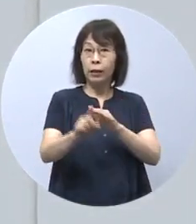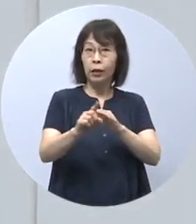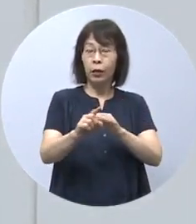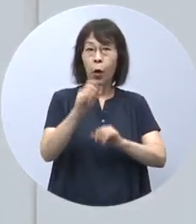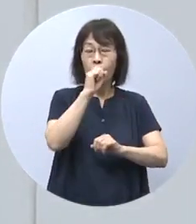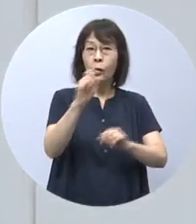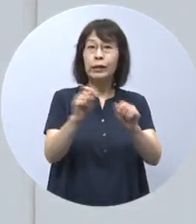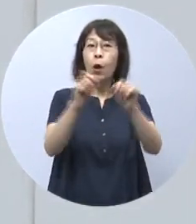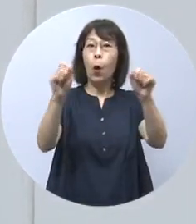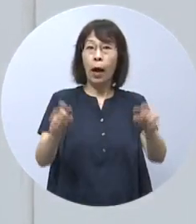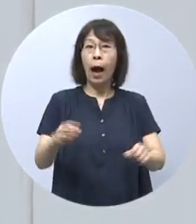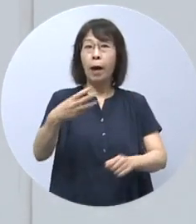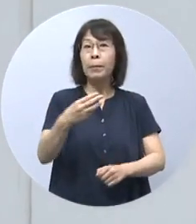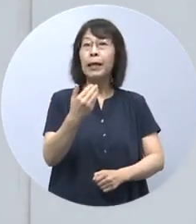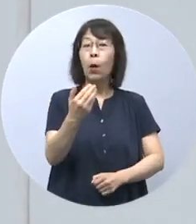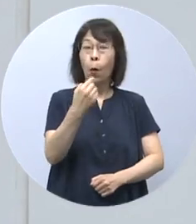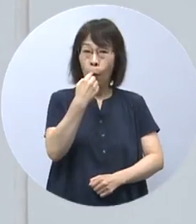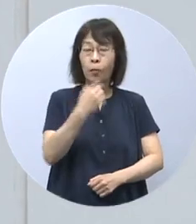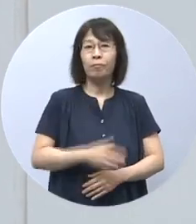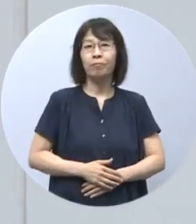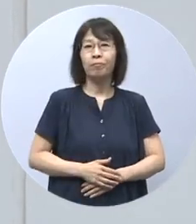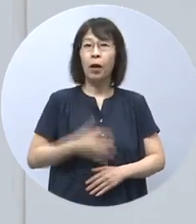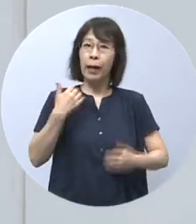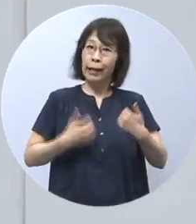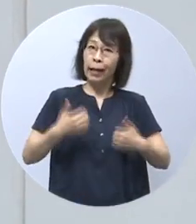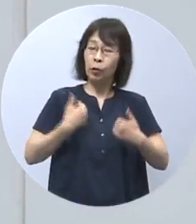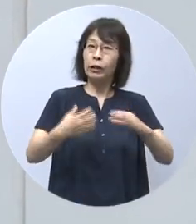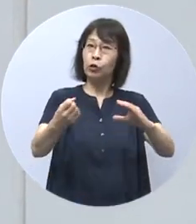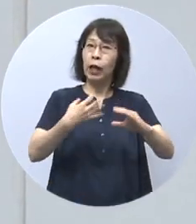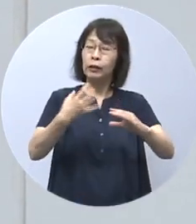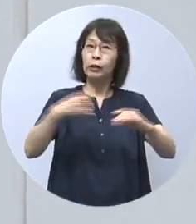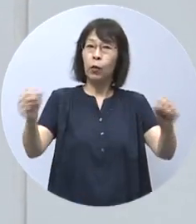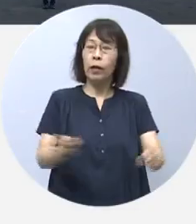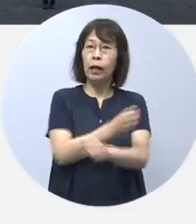吉岡美穂です楽しくラジオ体操をしましょう